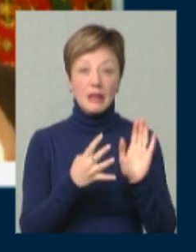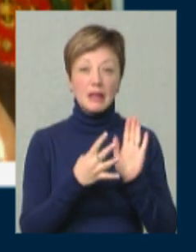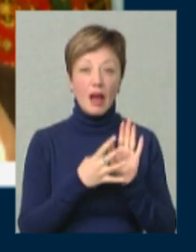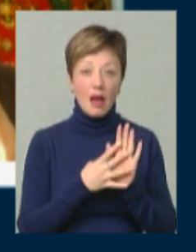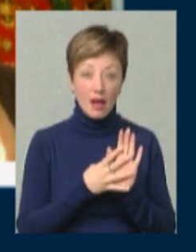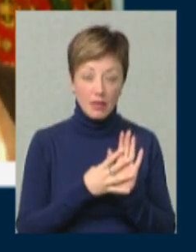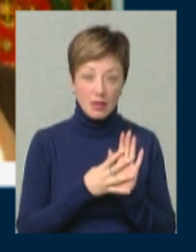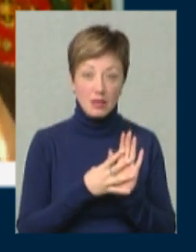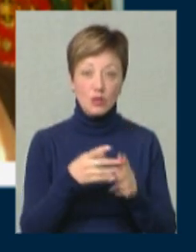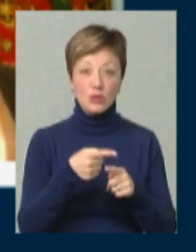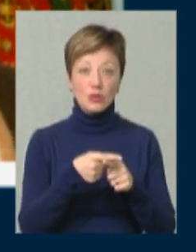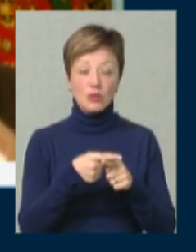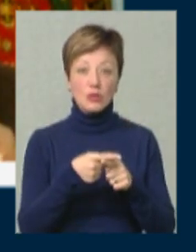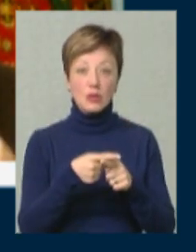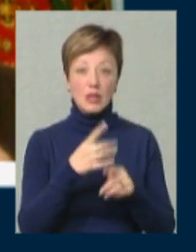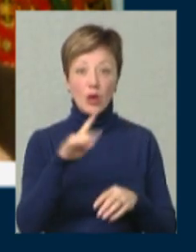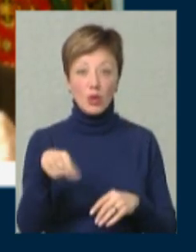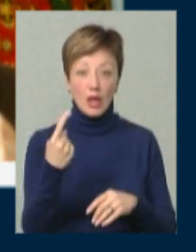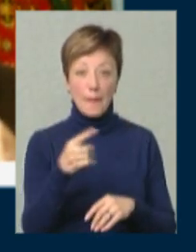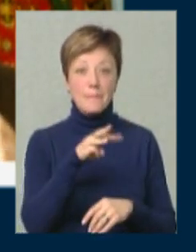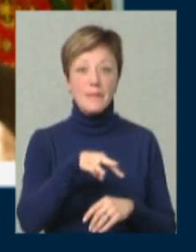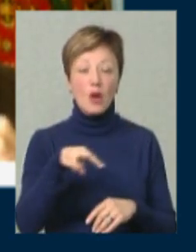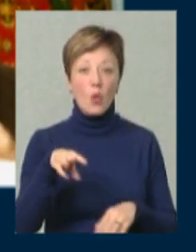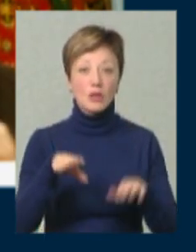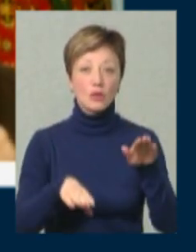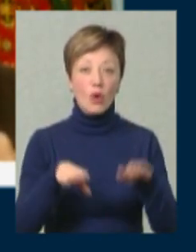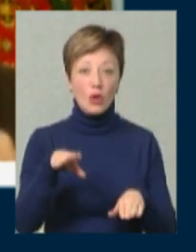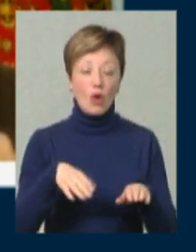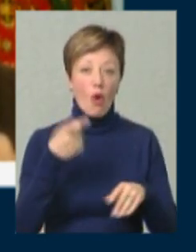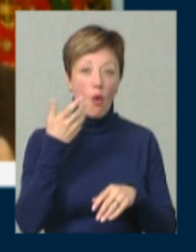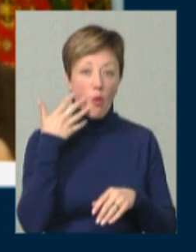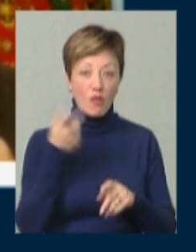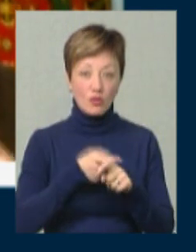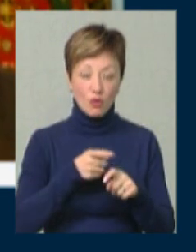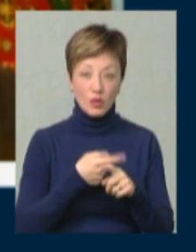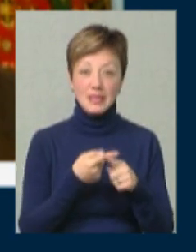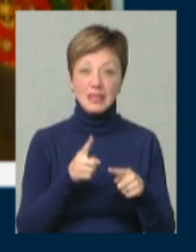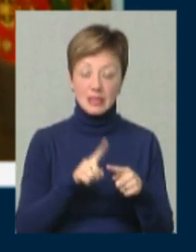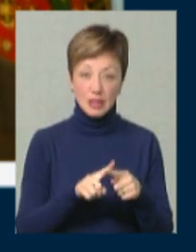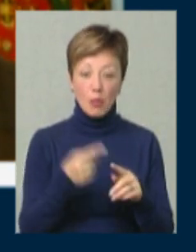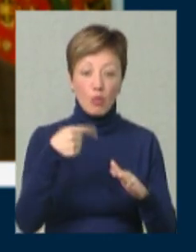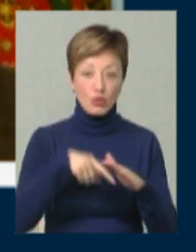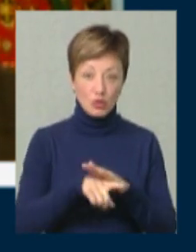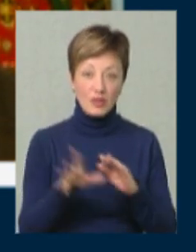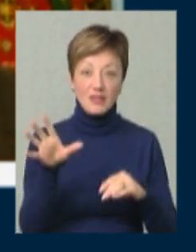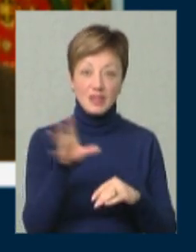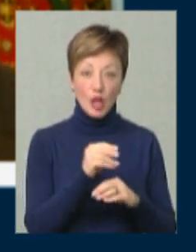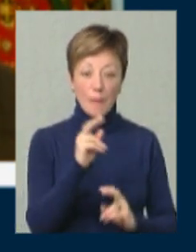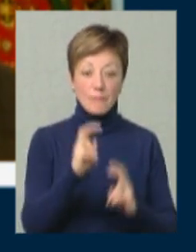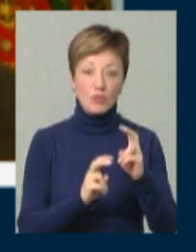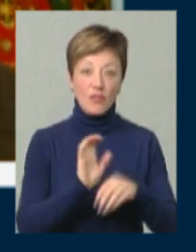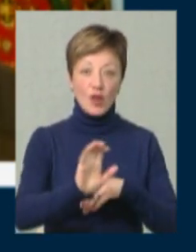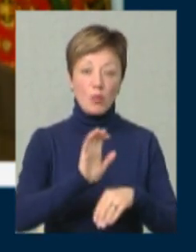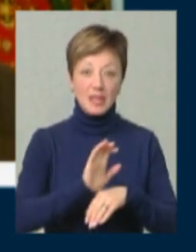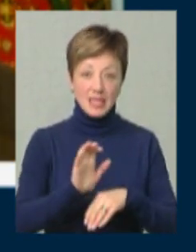9,1 мільйони тонн овочів і фруктів. Це, по суті, все промислове